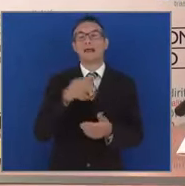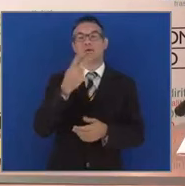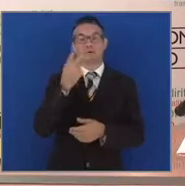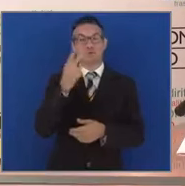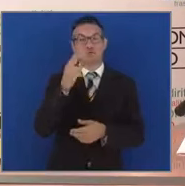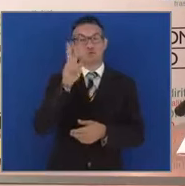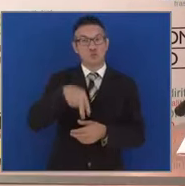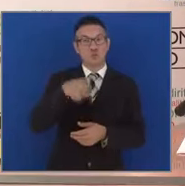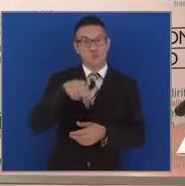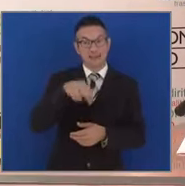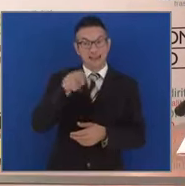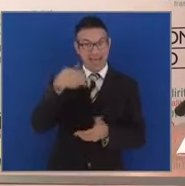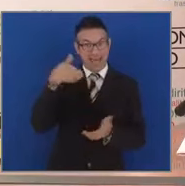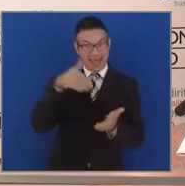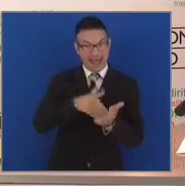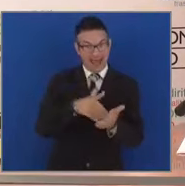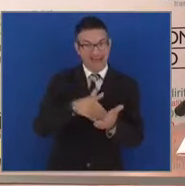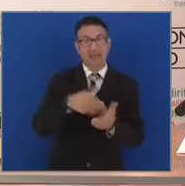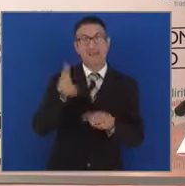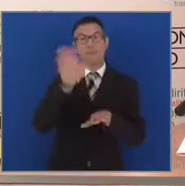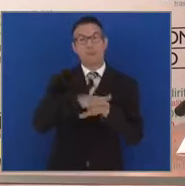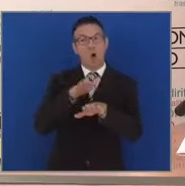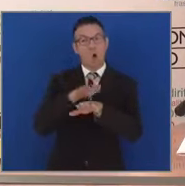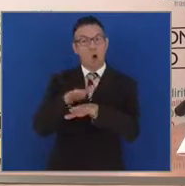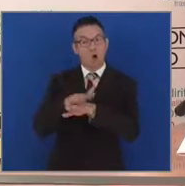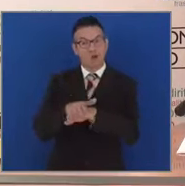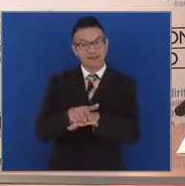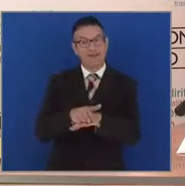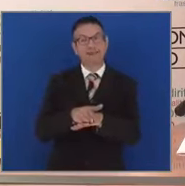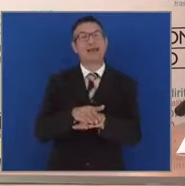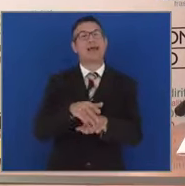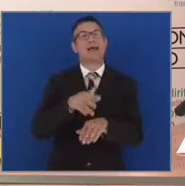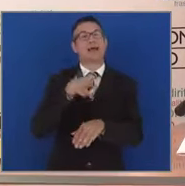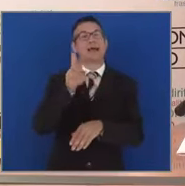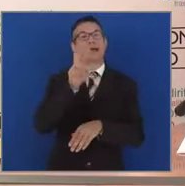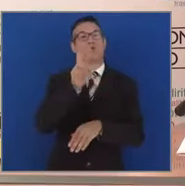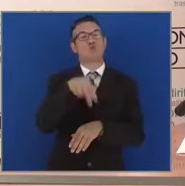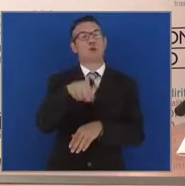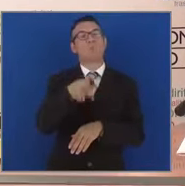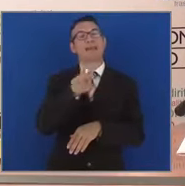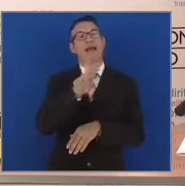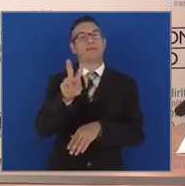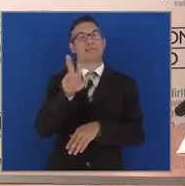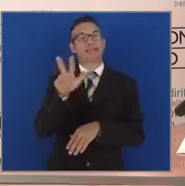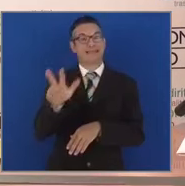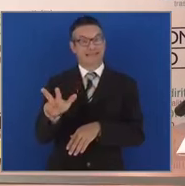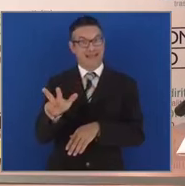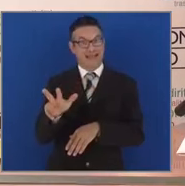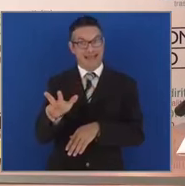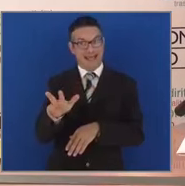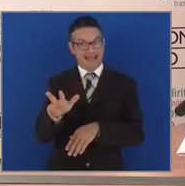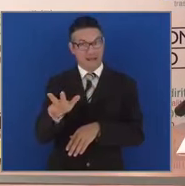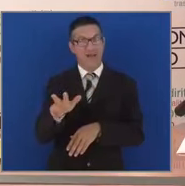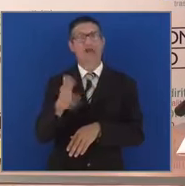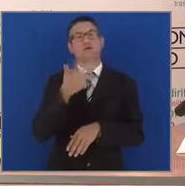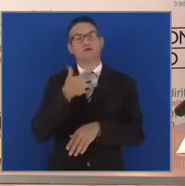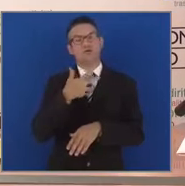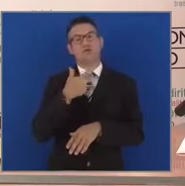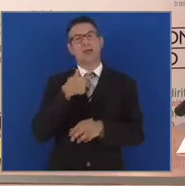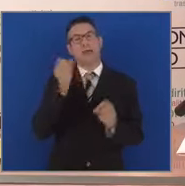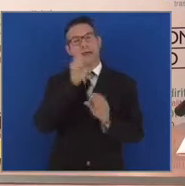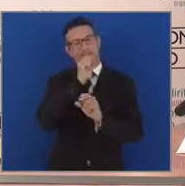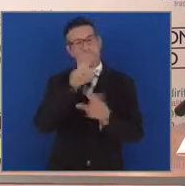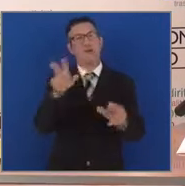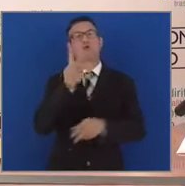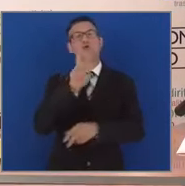Noi dobbiamo vivere questi due grandi appuntamenti con grande rispetto per il messaggio religioso che conterranno ma anche con una grande